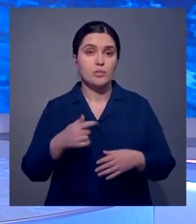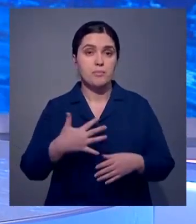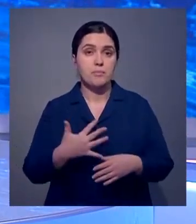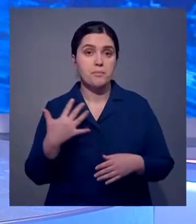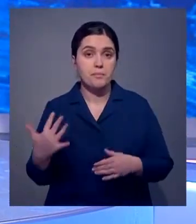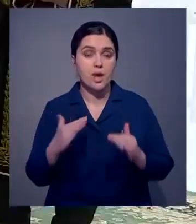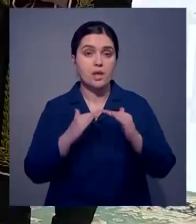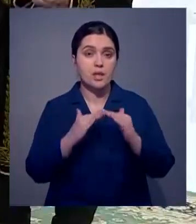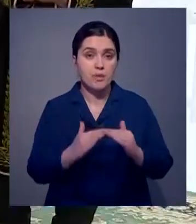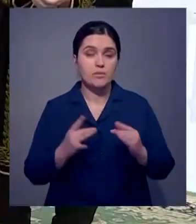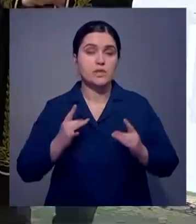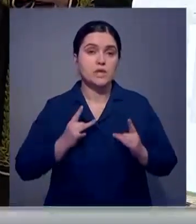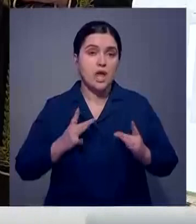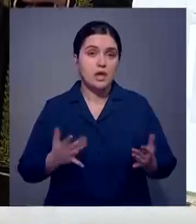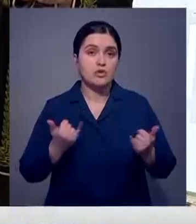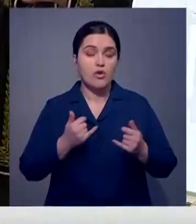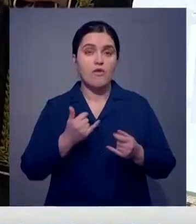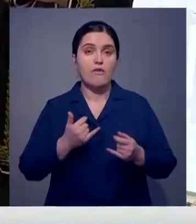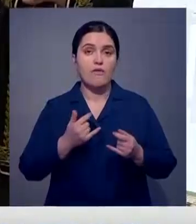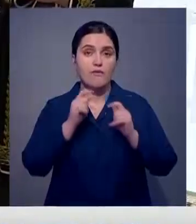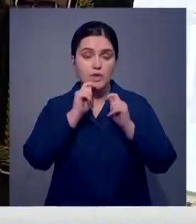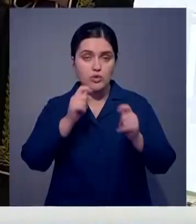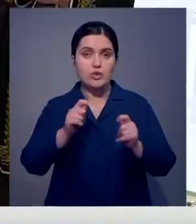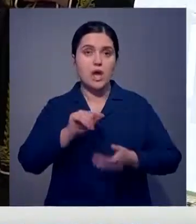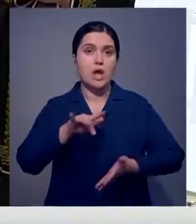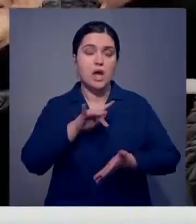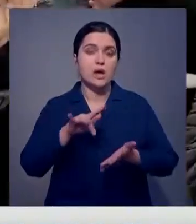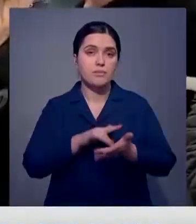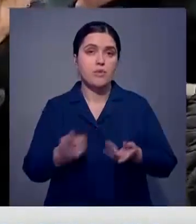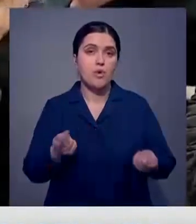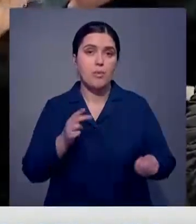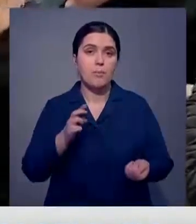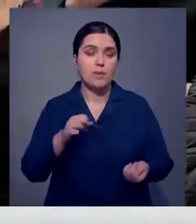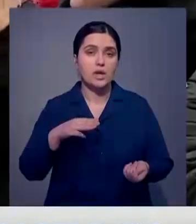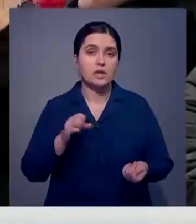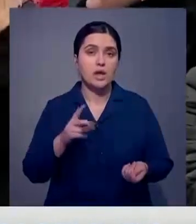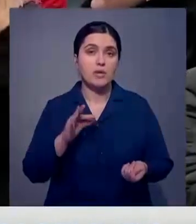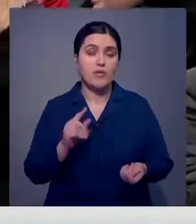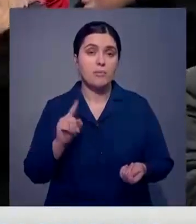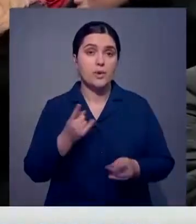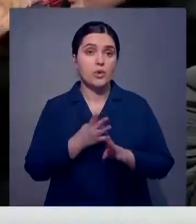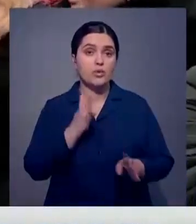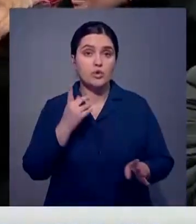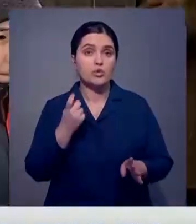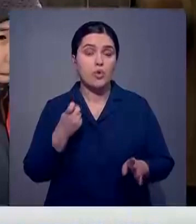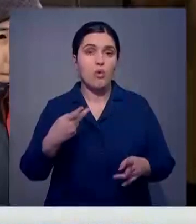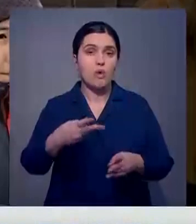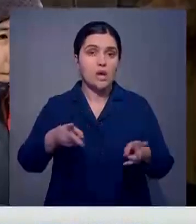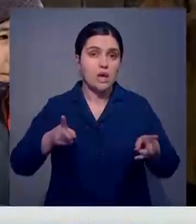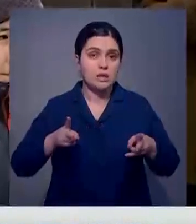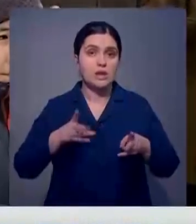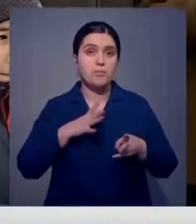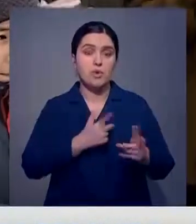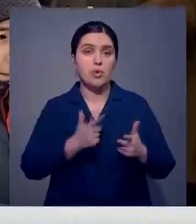55 домов в торжественной обстановке в Ручелаким области Амандык Баталов. Стоит отметить, что первая очередь, а это 100 коттеджей, были сданы